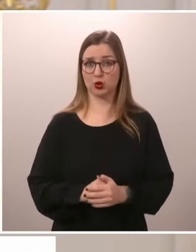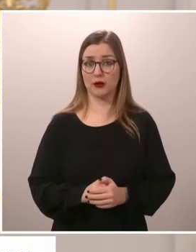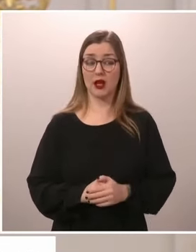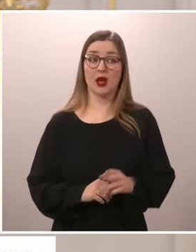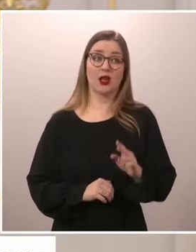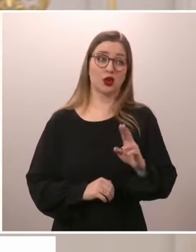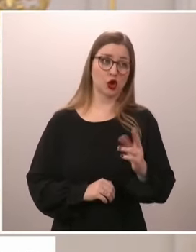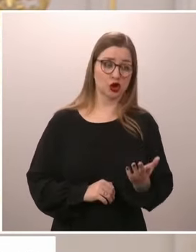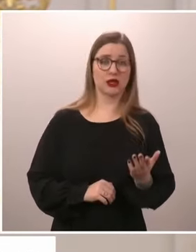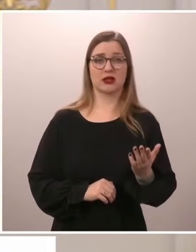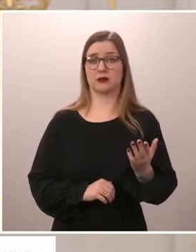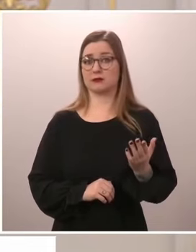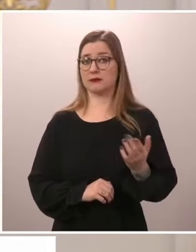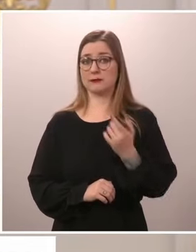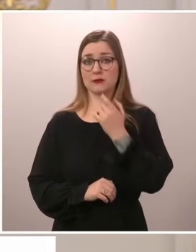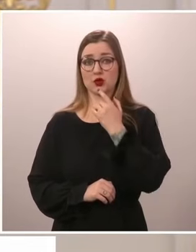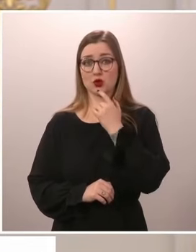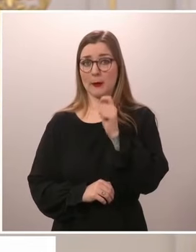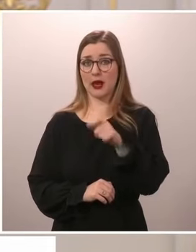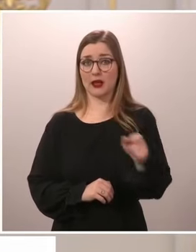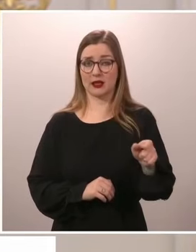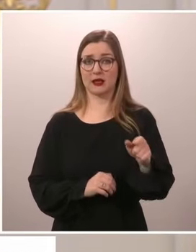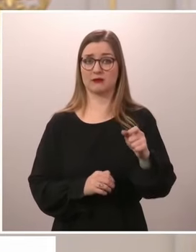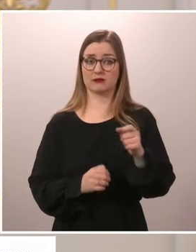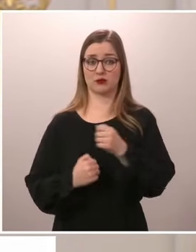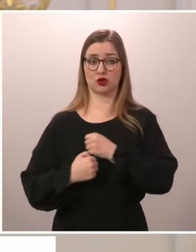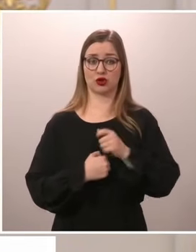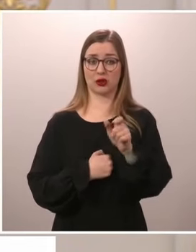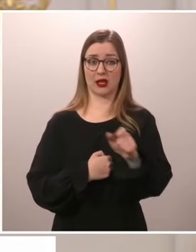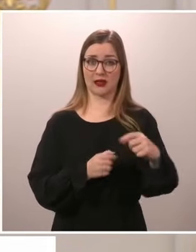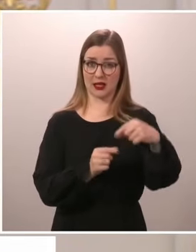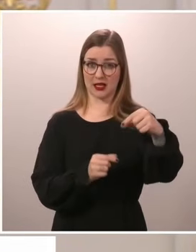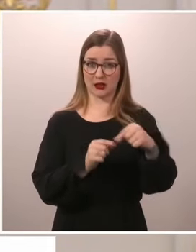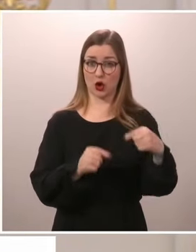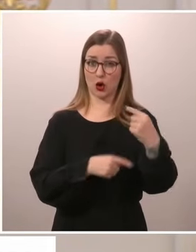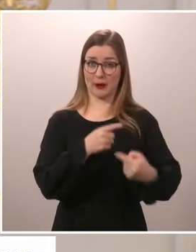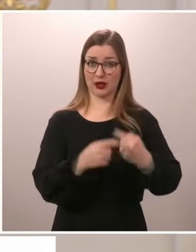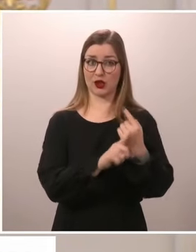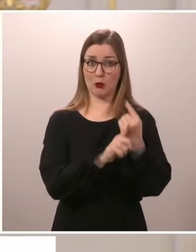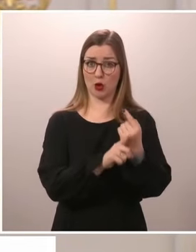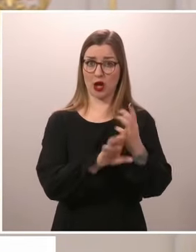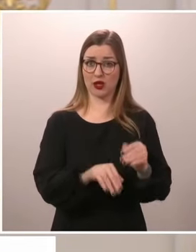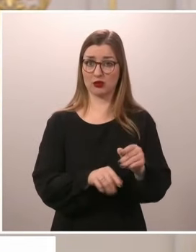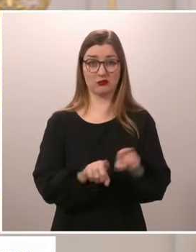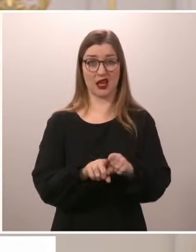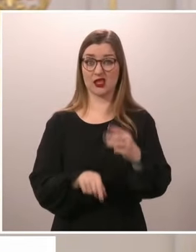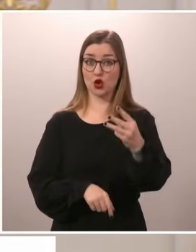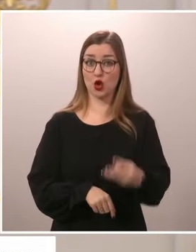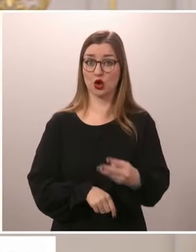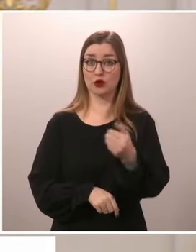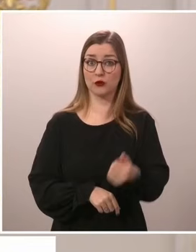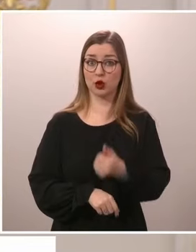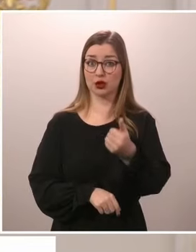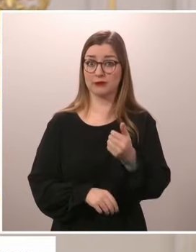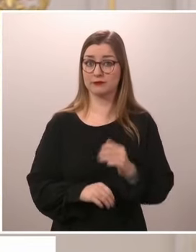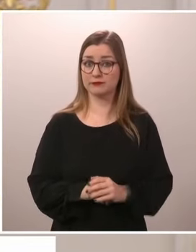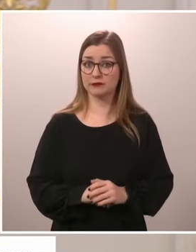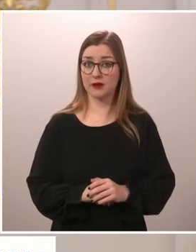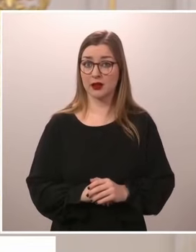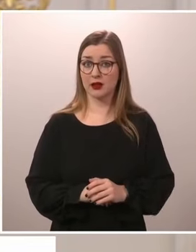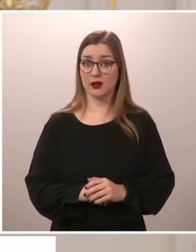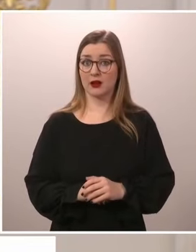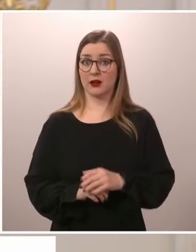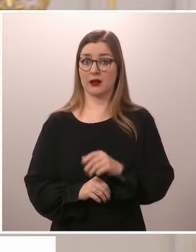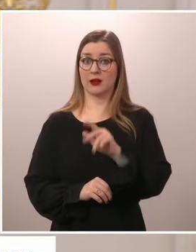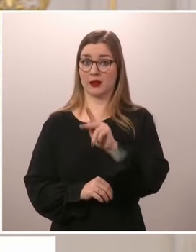suomalaisia sotilaita NATO-operaatioihin jo lähes 30 vuotta. K4, I4,